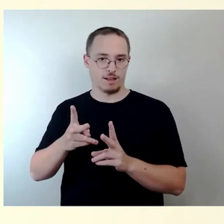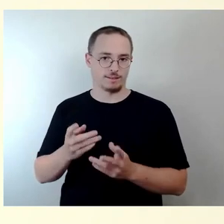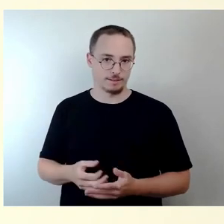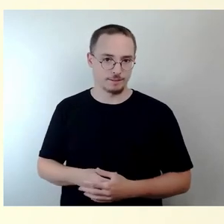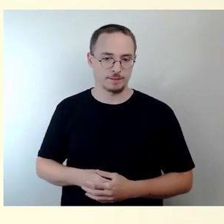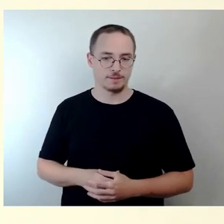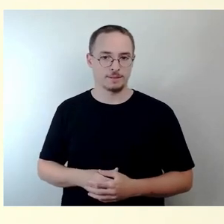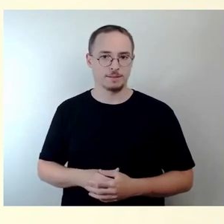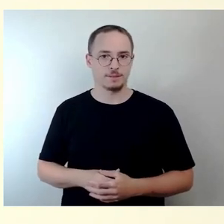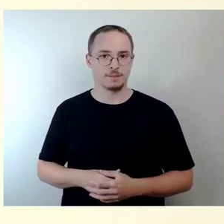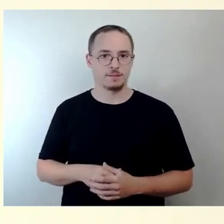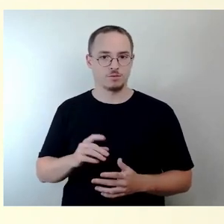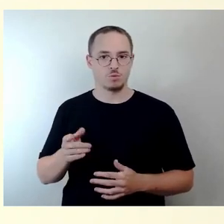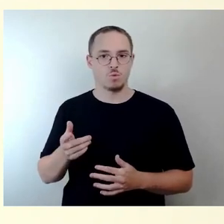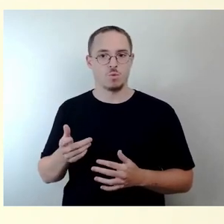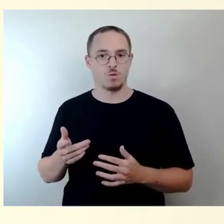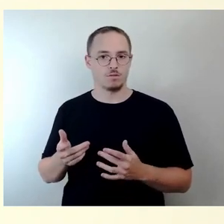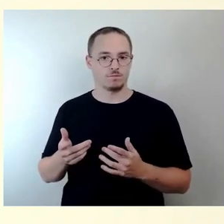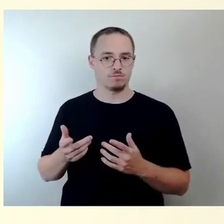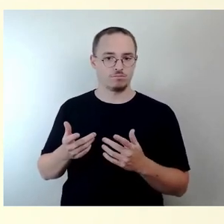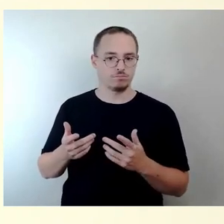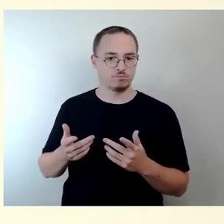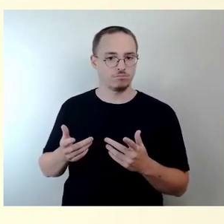Leistungsphase 3, sind die Wurfsplanung, bezuschlagt.